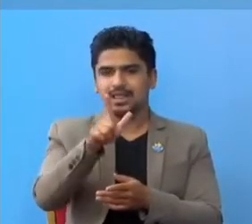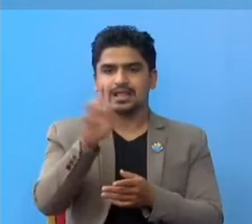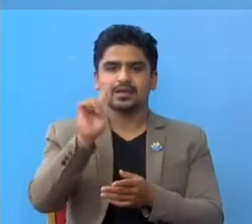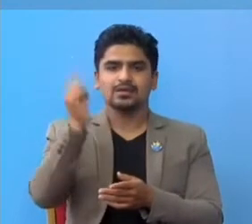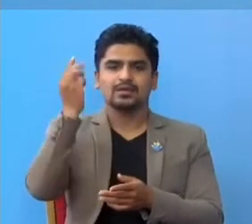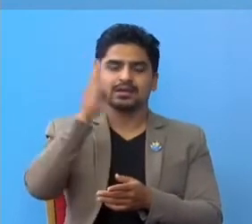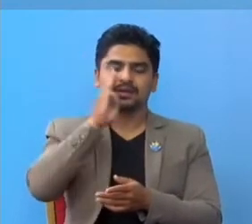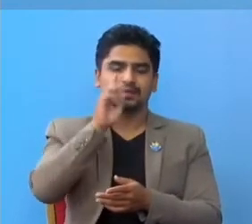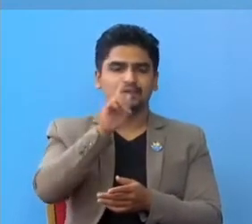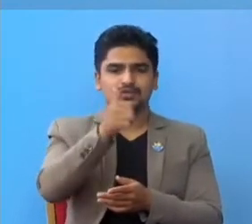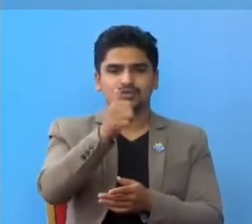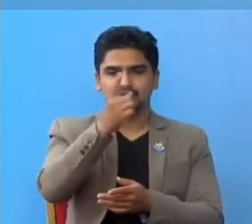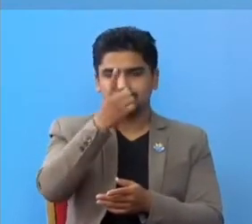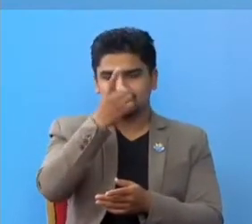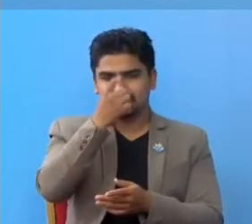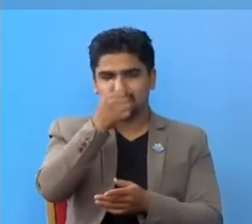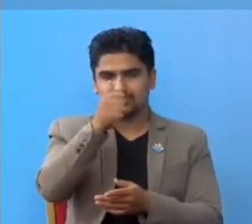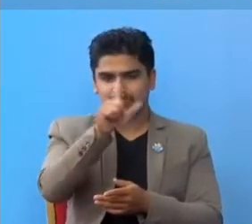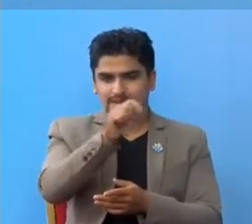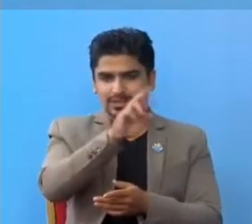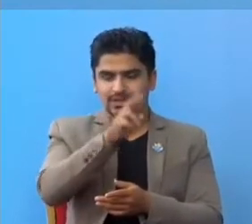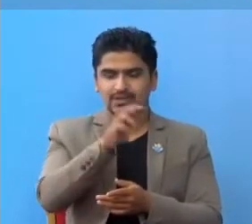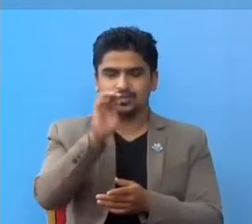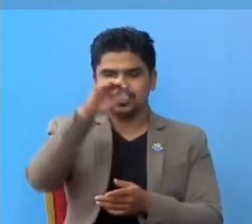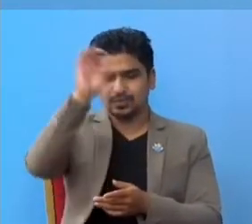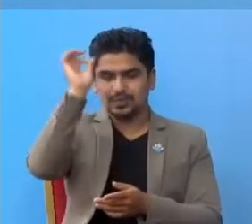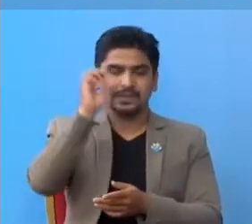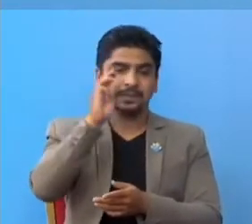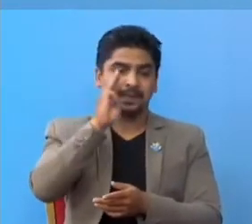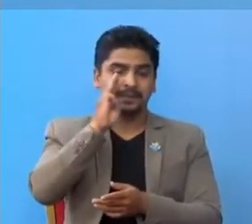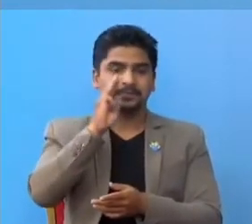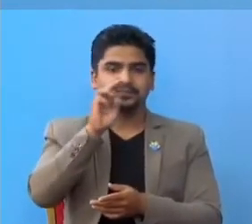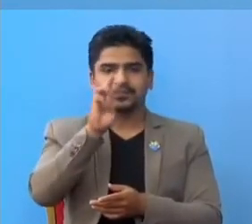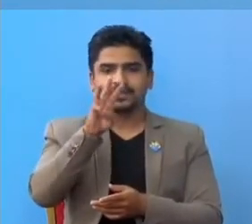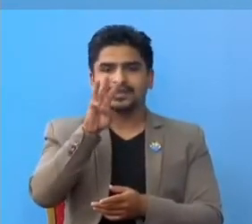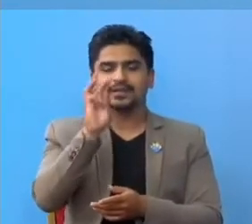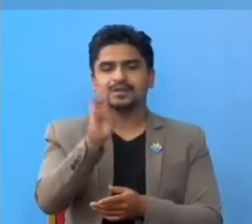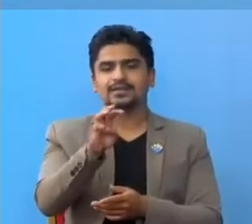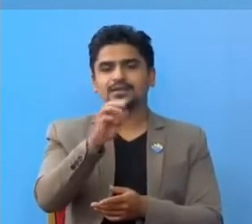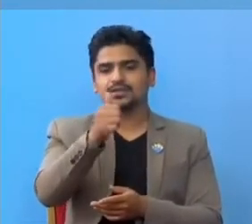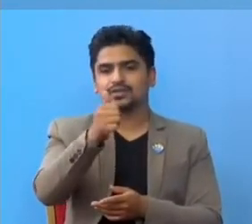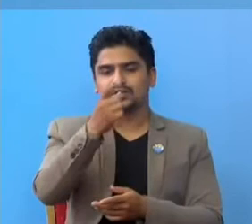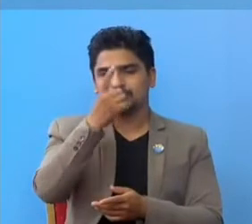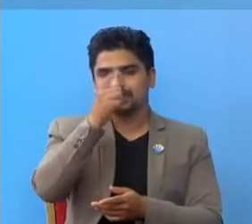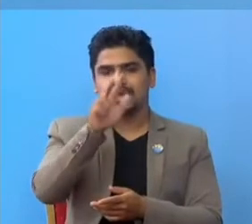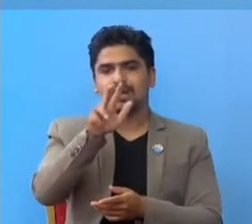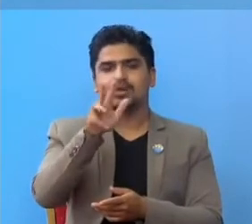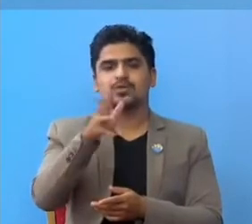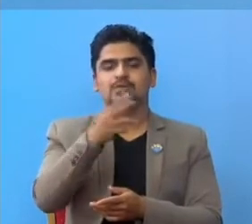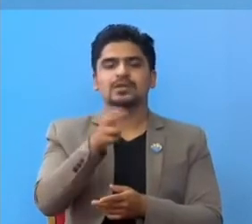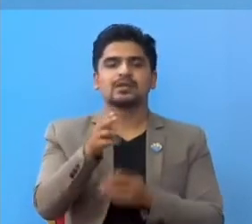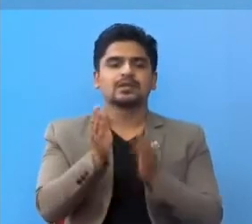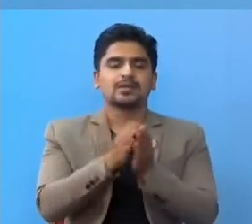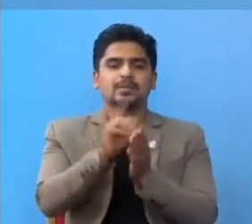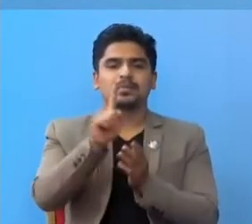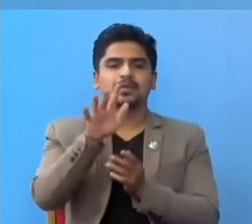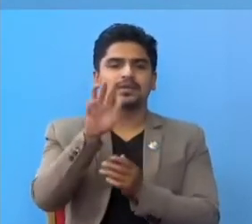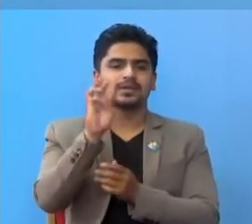कोडाली प्रदेश मां 670 र शुदुर पस्चिम प्रदेश मां 3199 गरी जम्मां